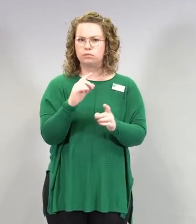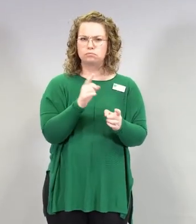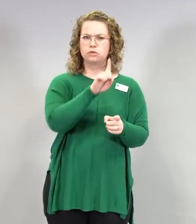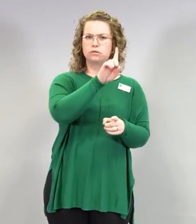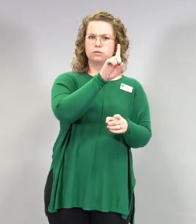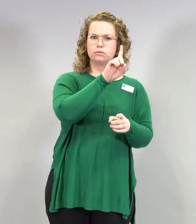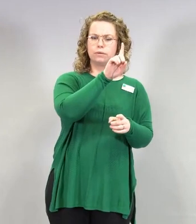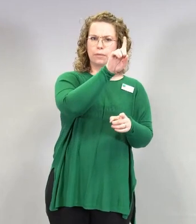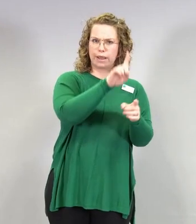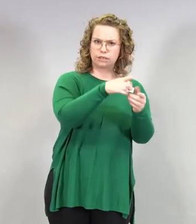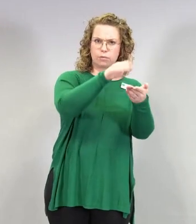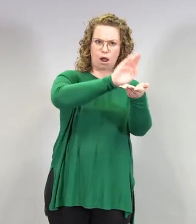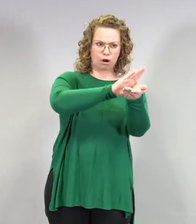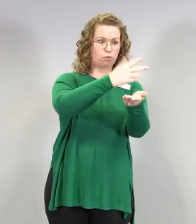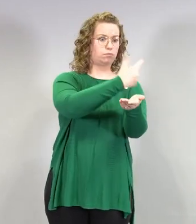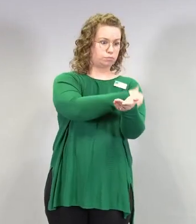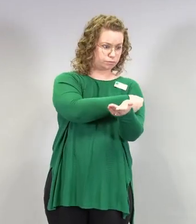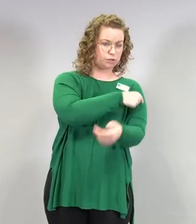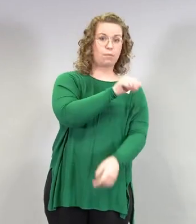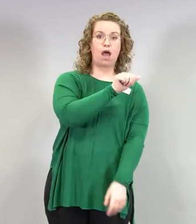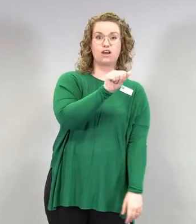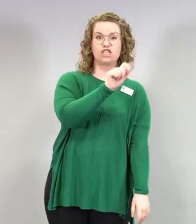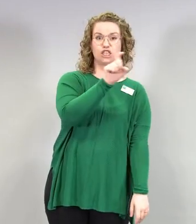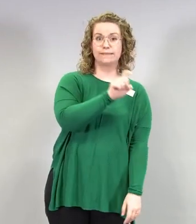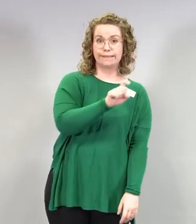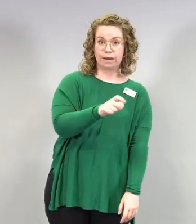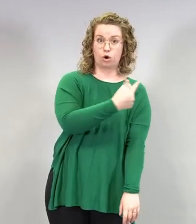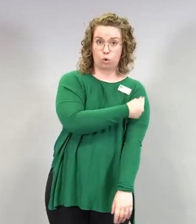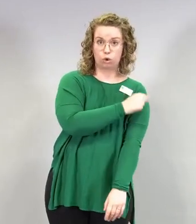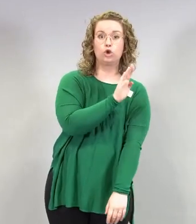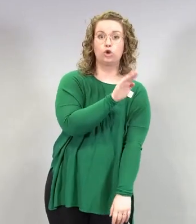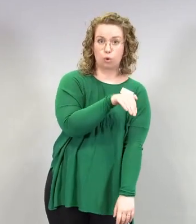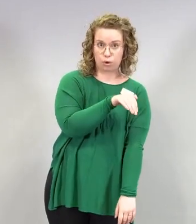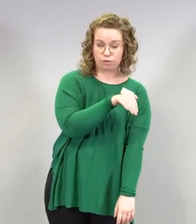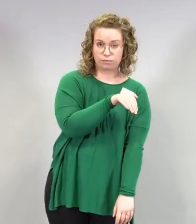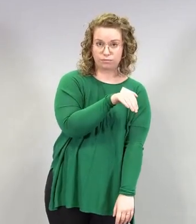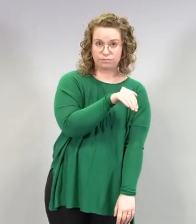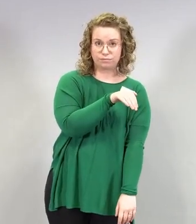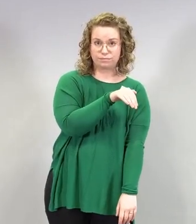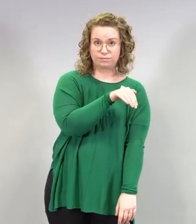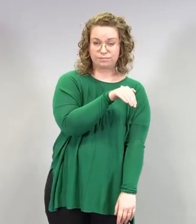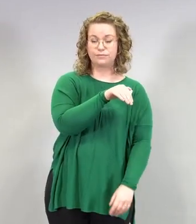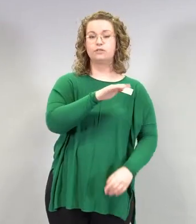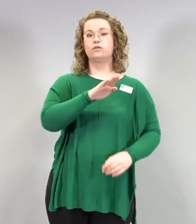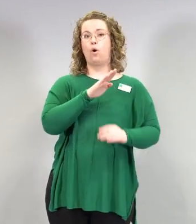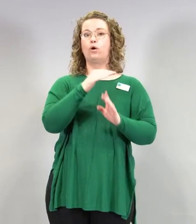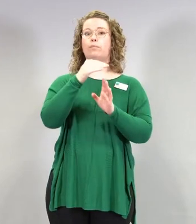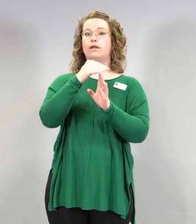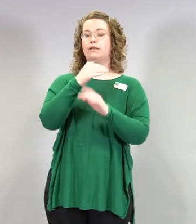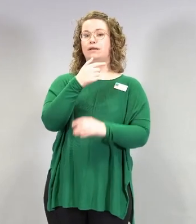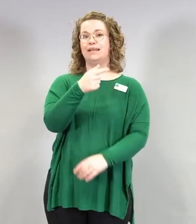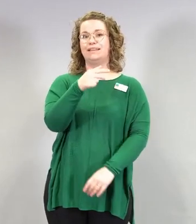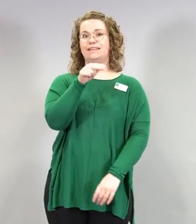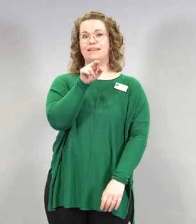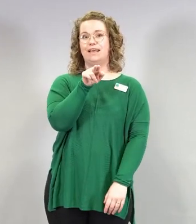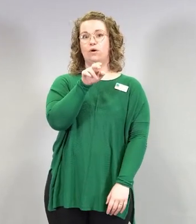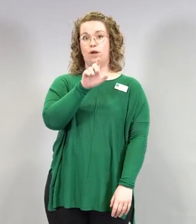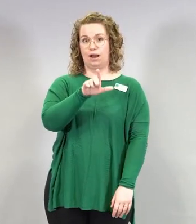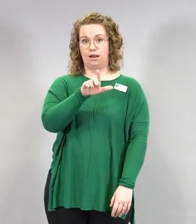ensimmäisen annoksen AstraZeneca-rokotetta, ja GRARin ja THL-arvion mukaan, niin se toinen